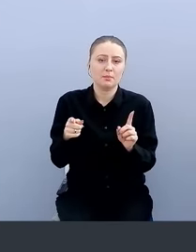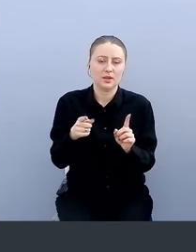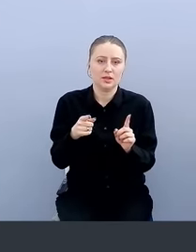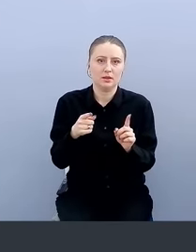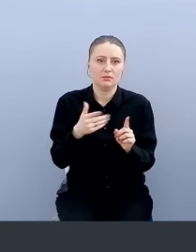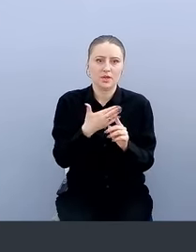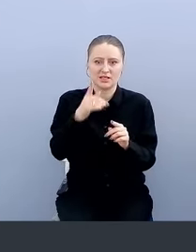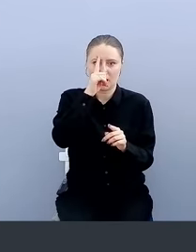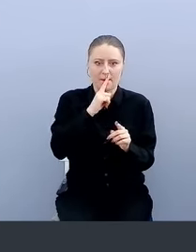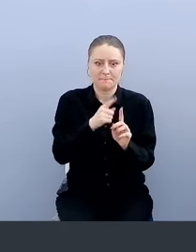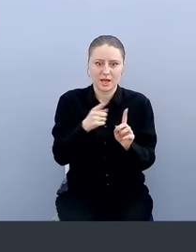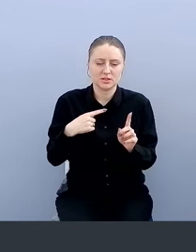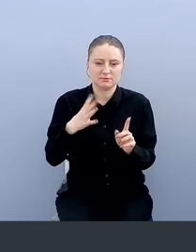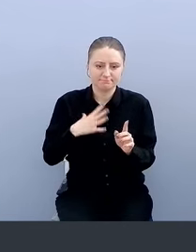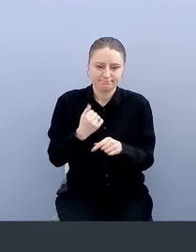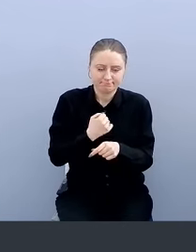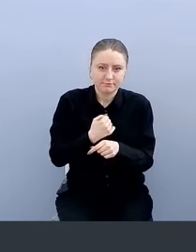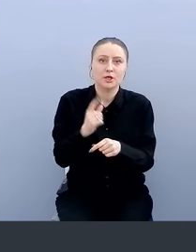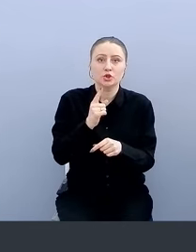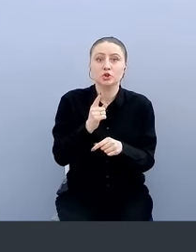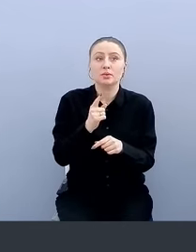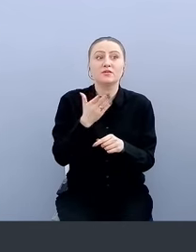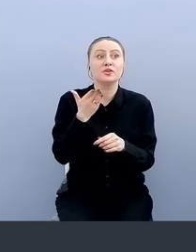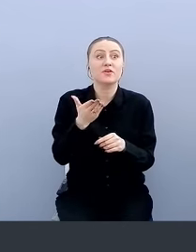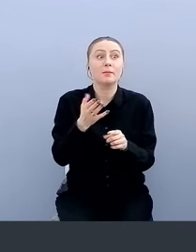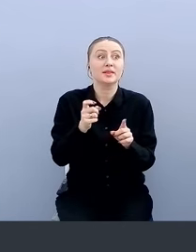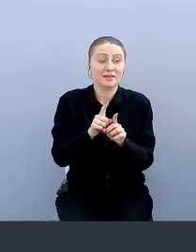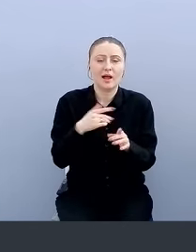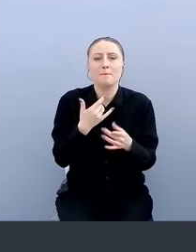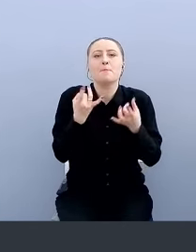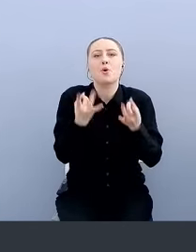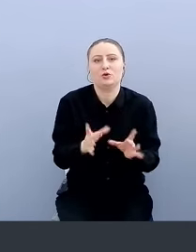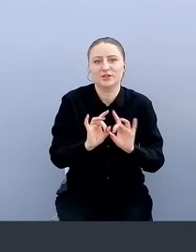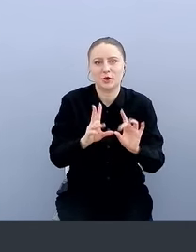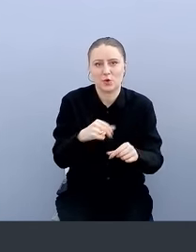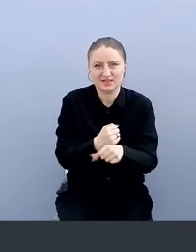занял несколько месяцев, поэтому, чтобы вам его не идти, я вам уже расскажу, как проще сделать.